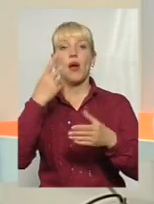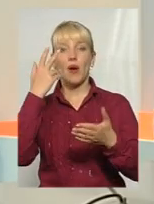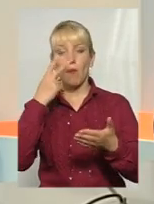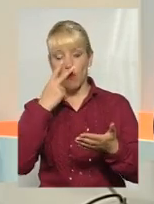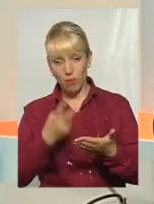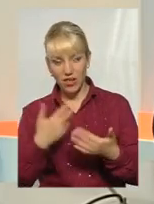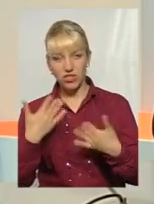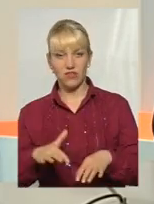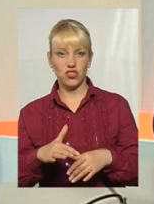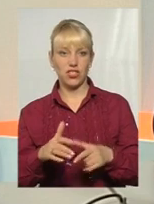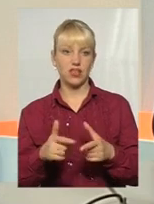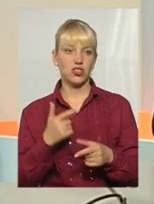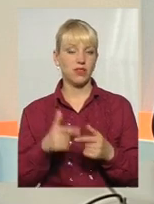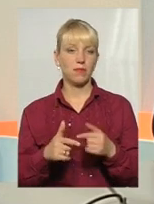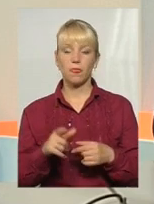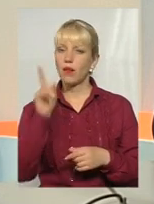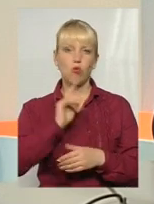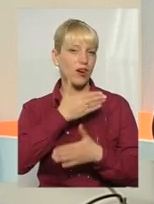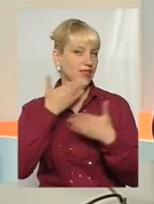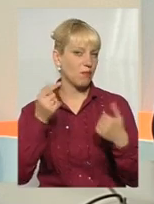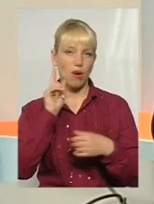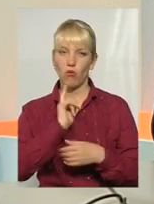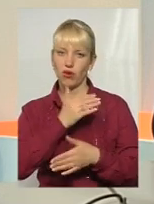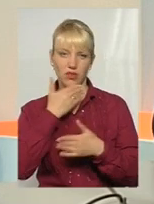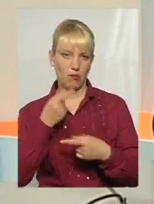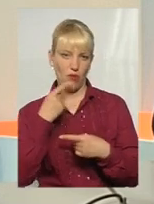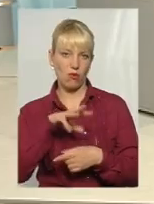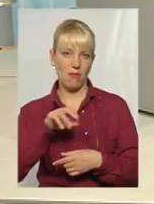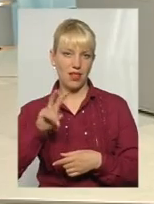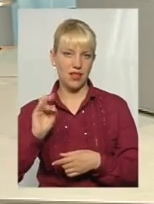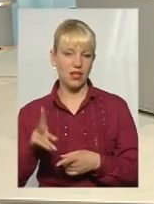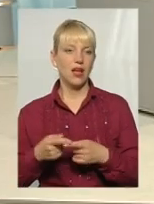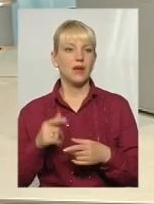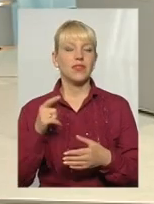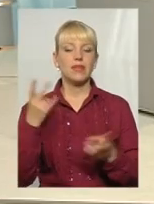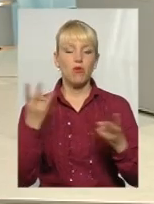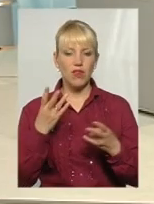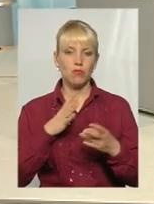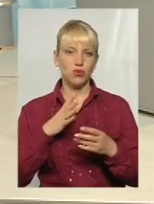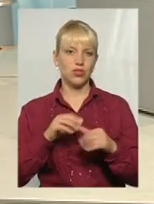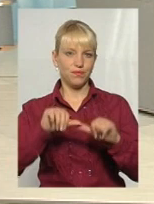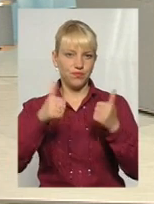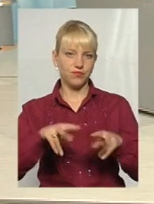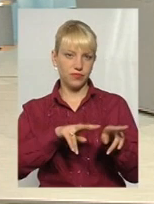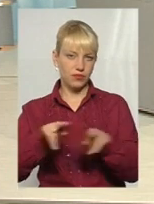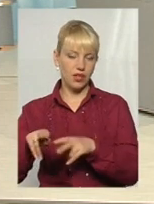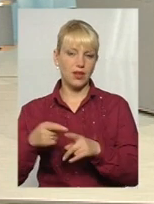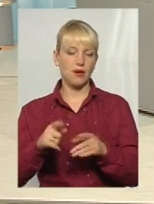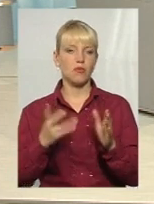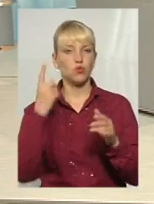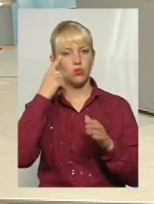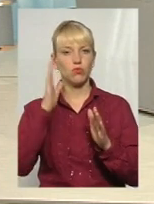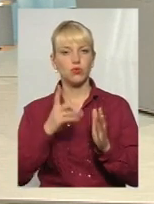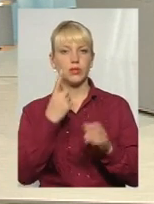немає. Чи ми залишаємося в стадії? Має бути типова. Я думаю, що вона буде з 1 січня 2018